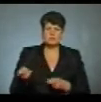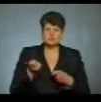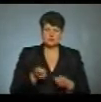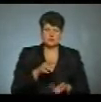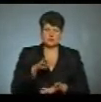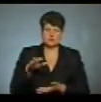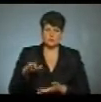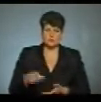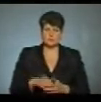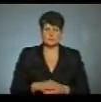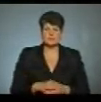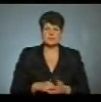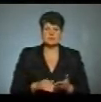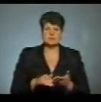пакунки.